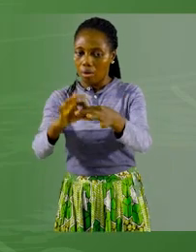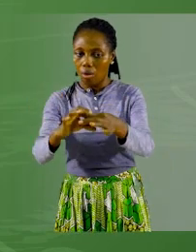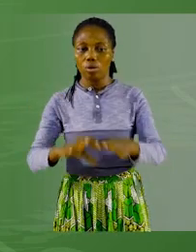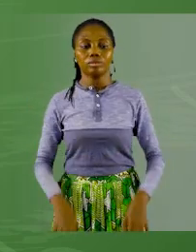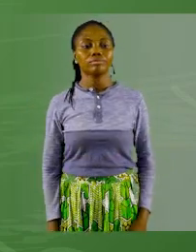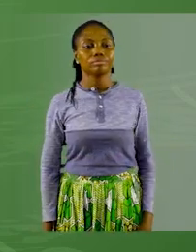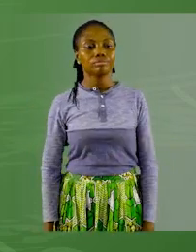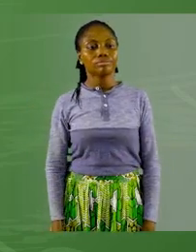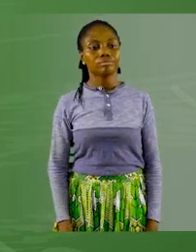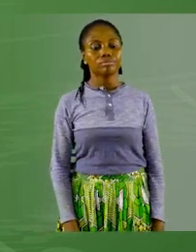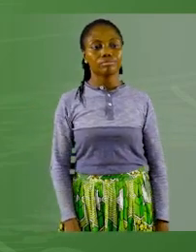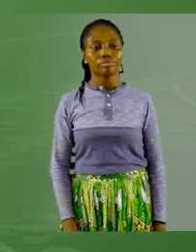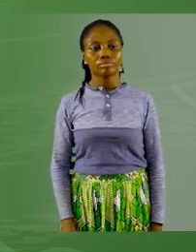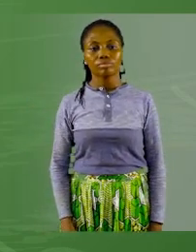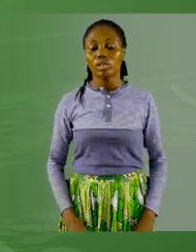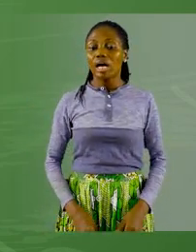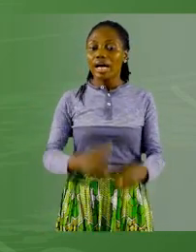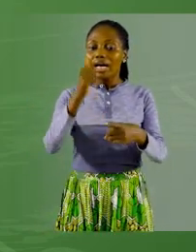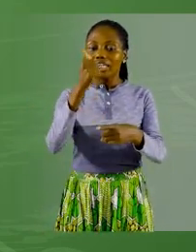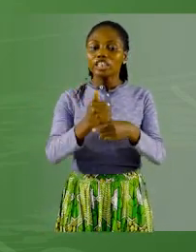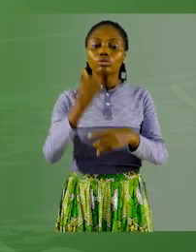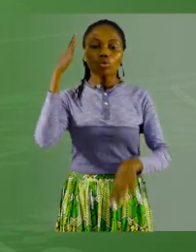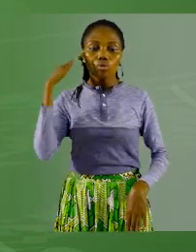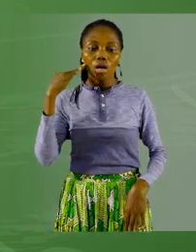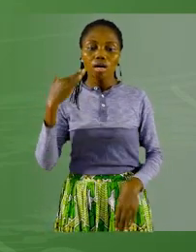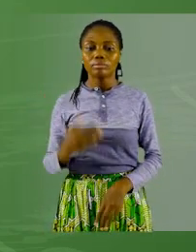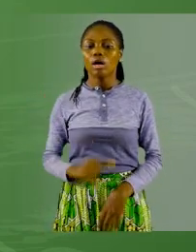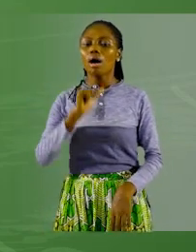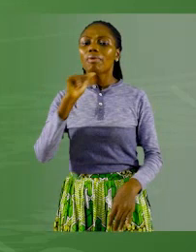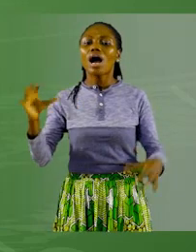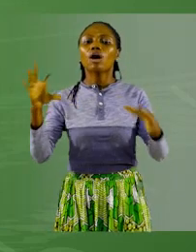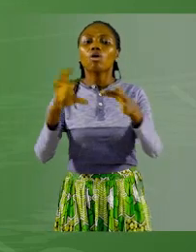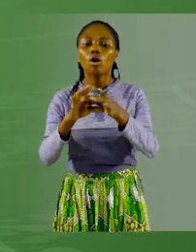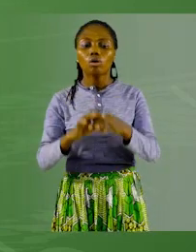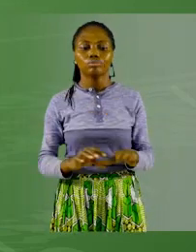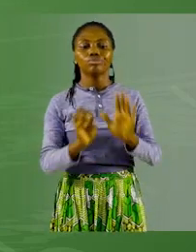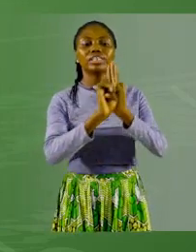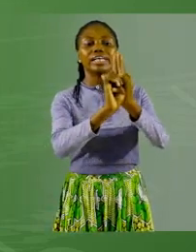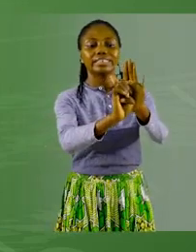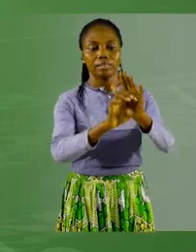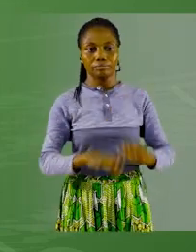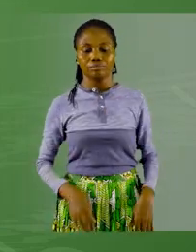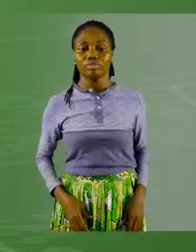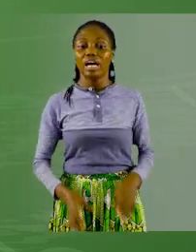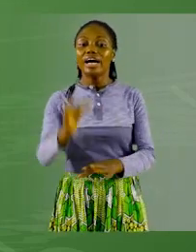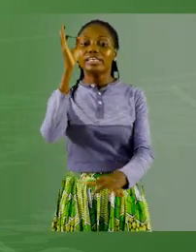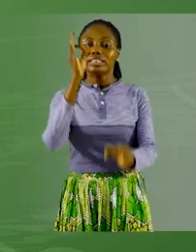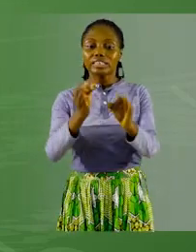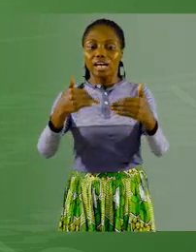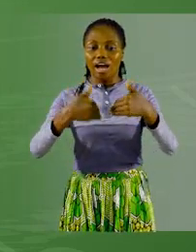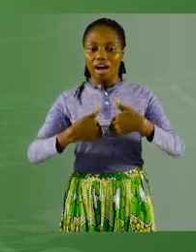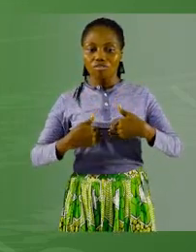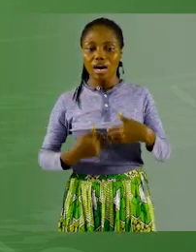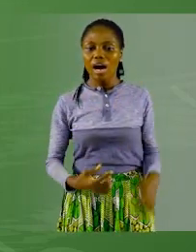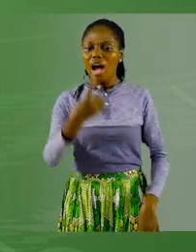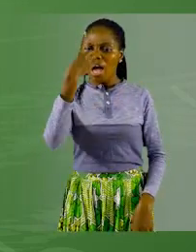Voilà. L'adjectif de couleur ne s'accorde pas dans les cas suivants. S'il est composé d